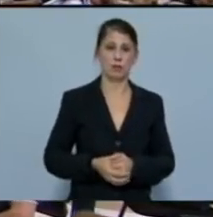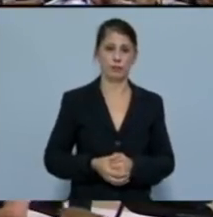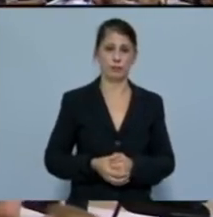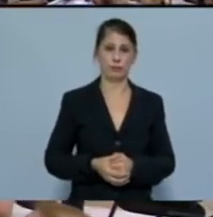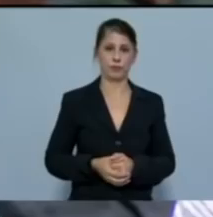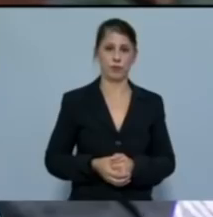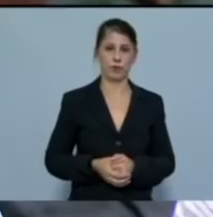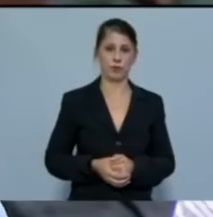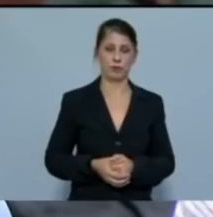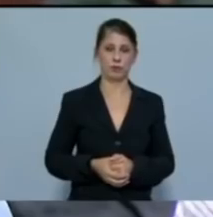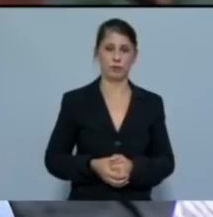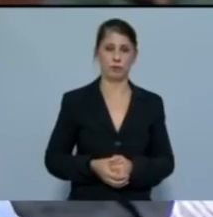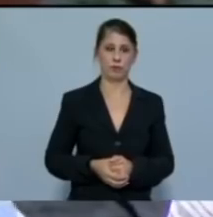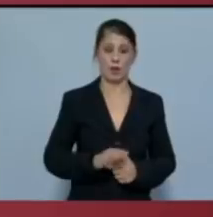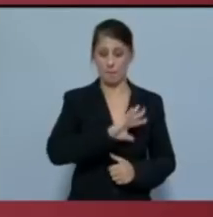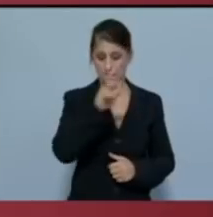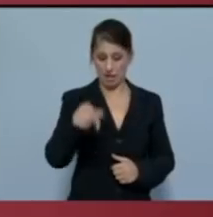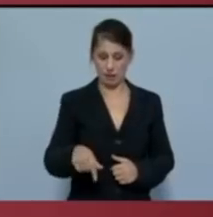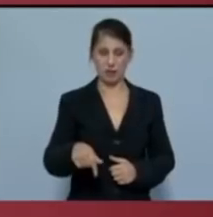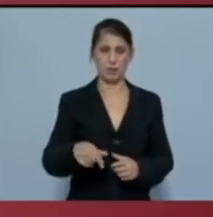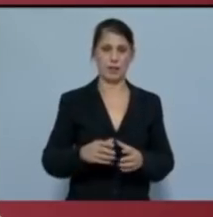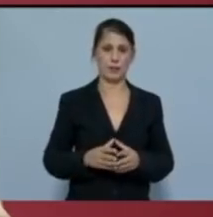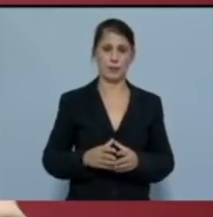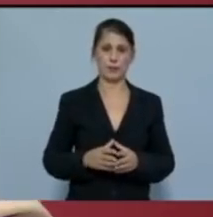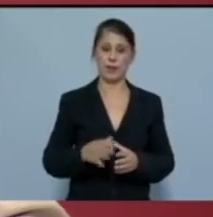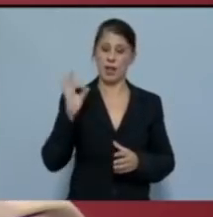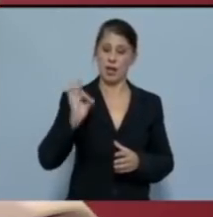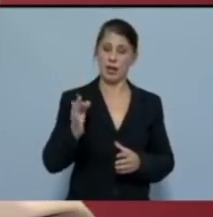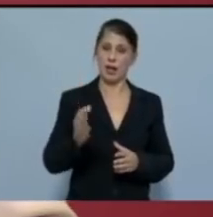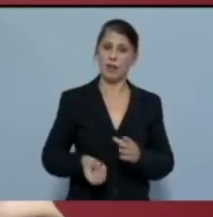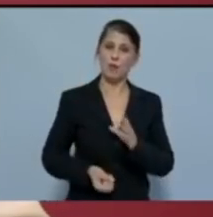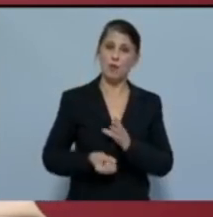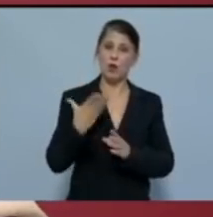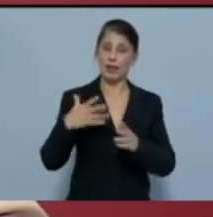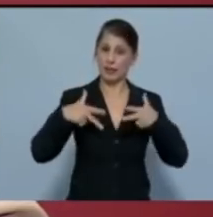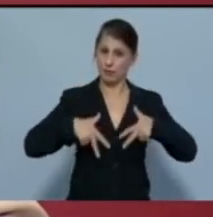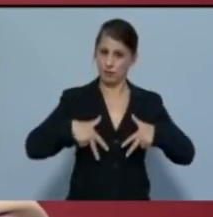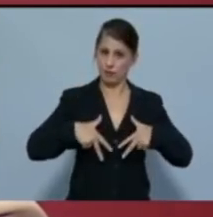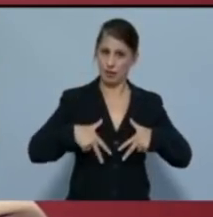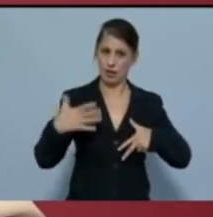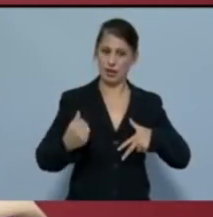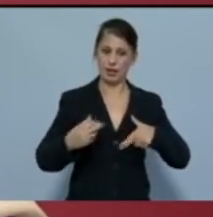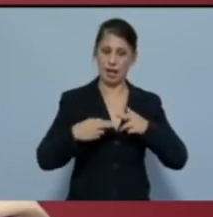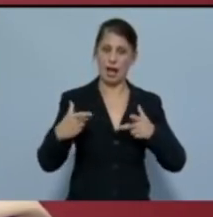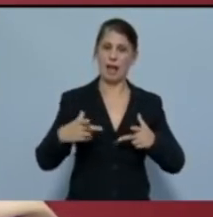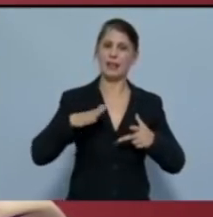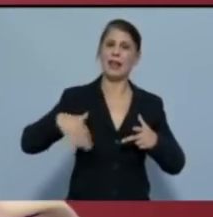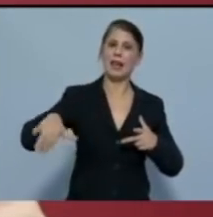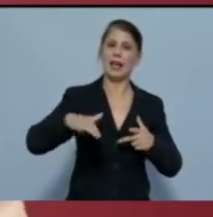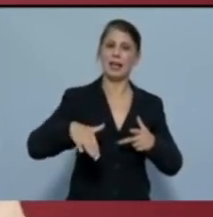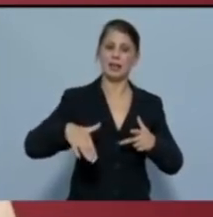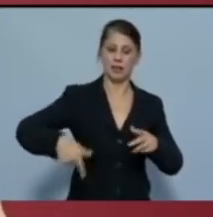απέναντί του. Μέχρι σήμερα κάθε νέα κυβέρνηση έπαιρνε την αντιλαϊκή σκητάλη από την